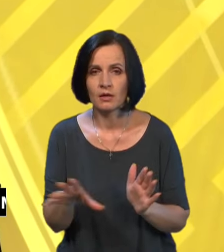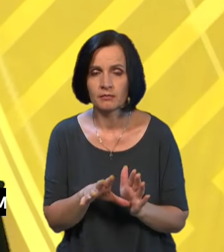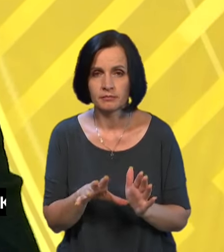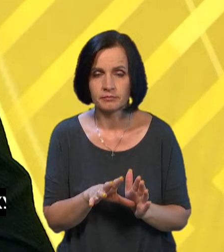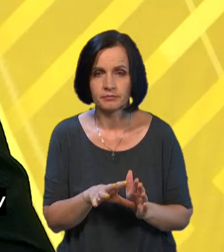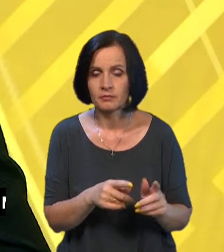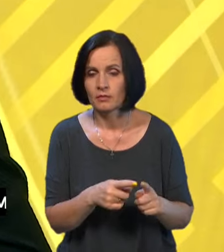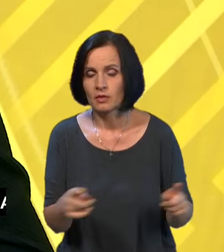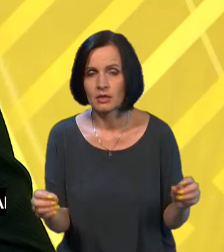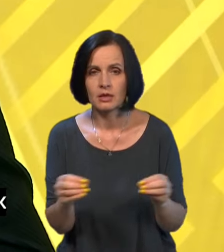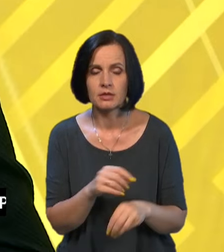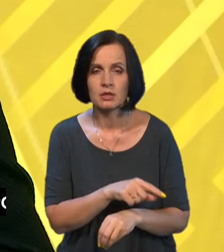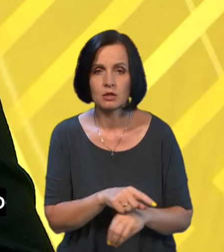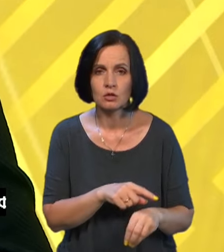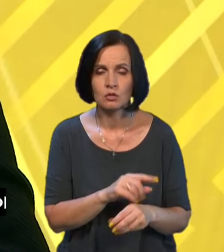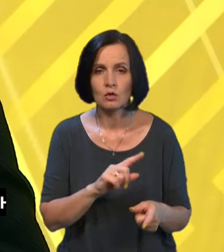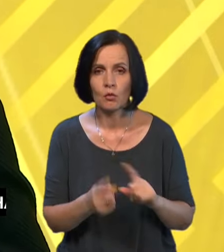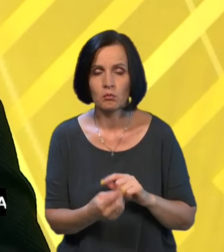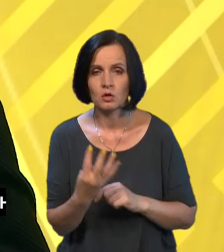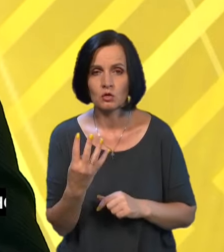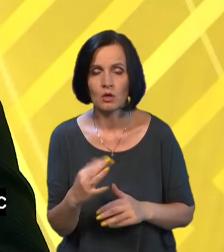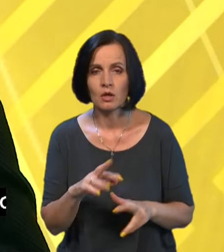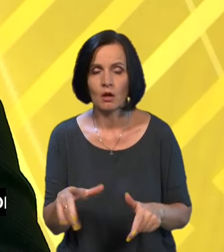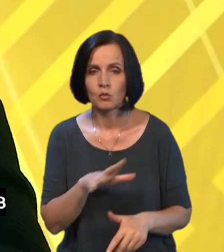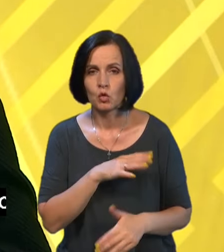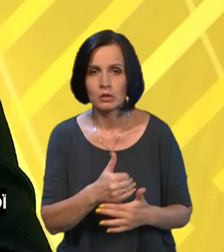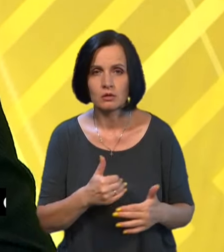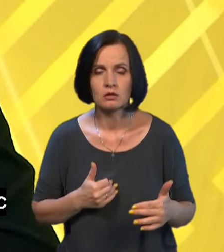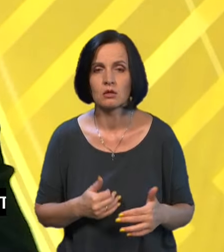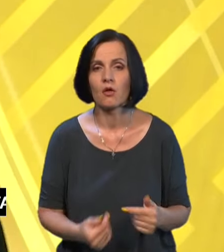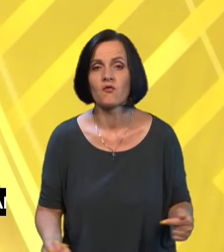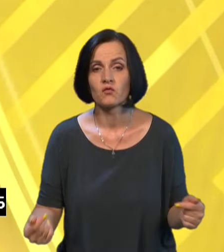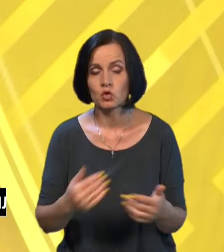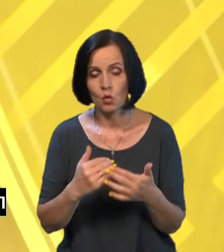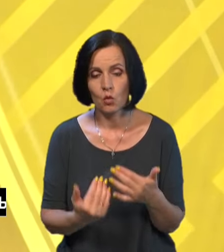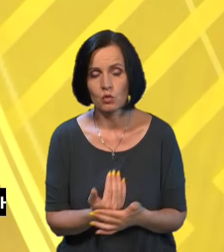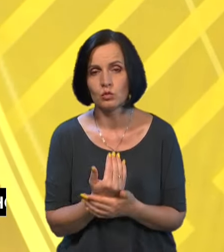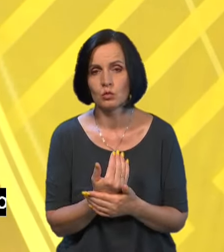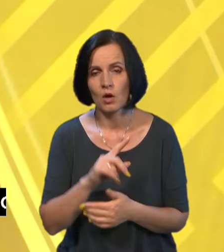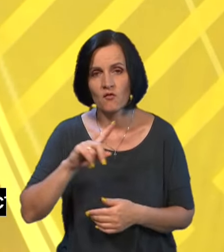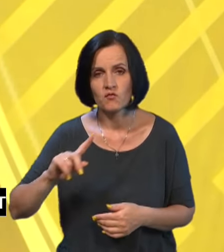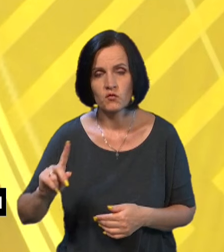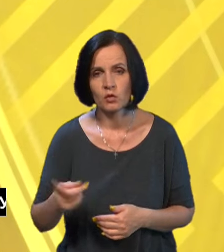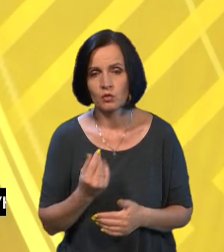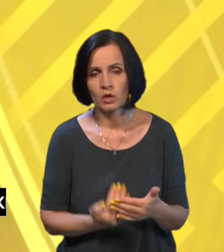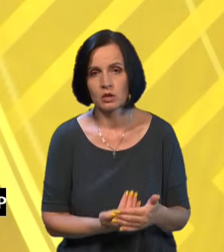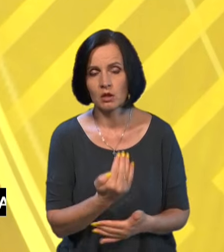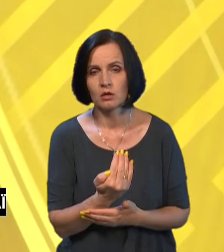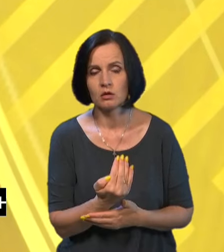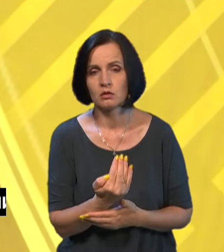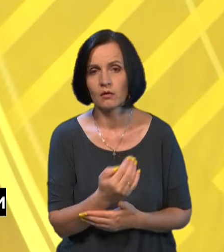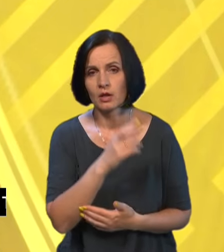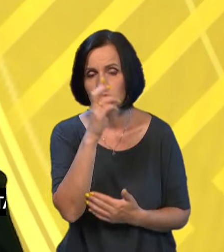протягом 10 годин. Замість 4, як було раніше, відповідні оновлені вимоги опублікувала